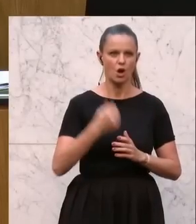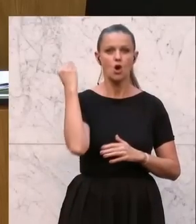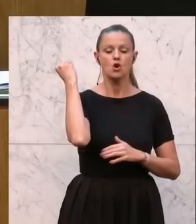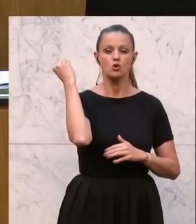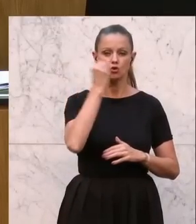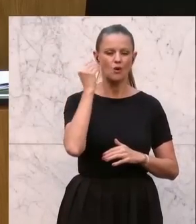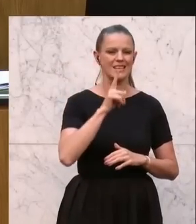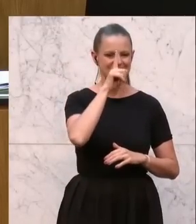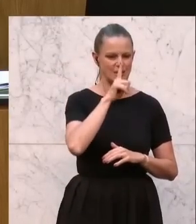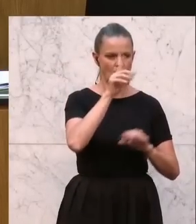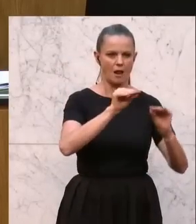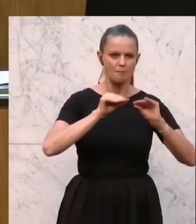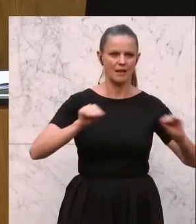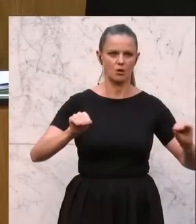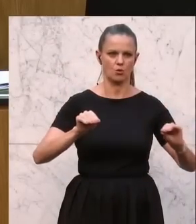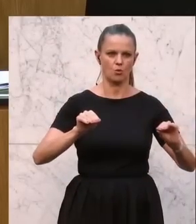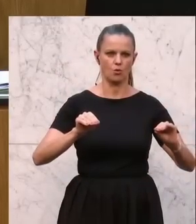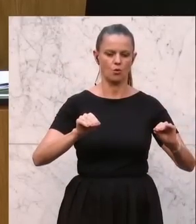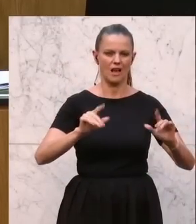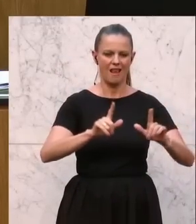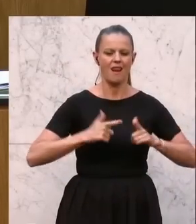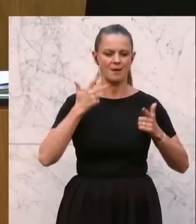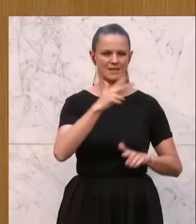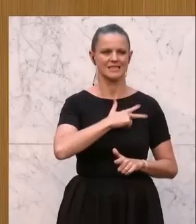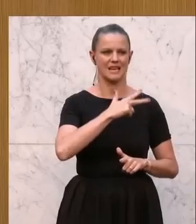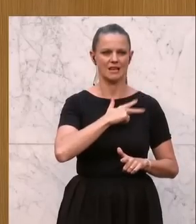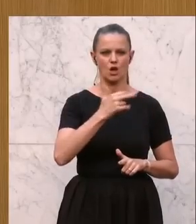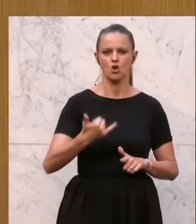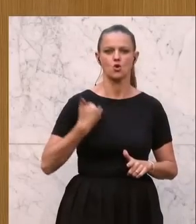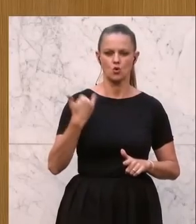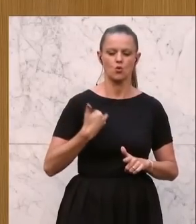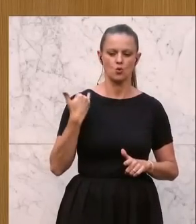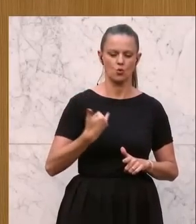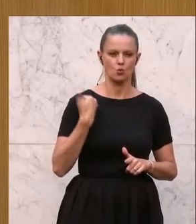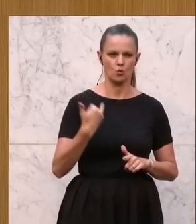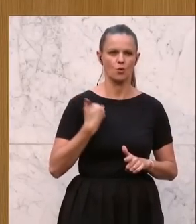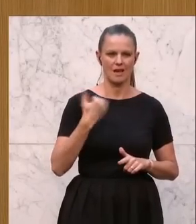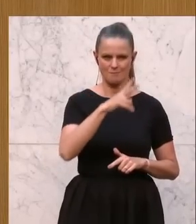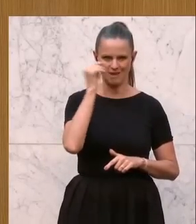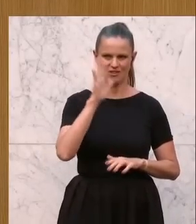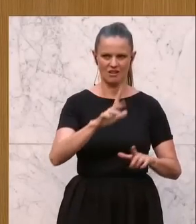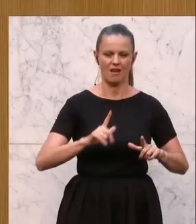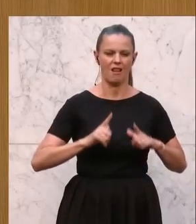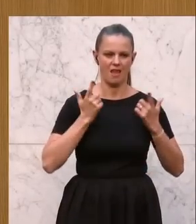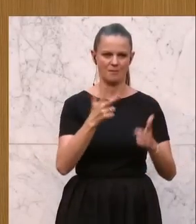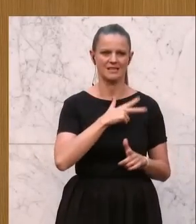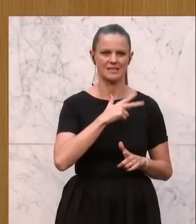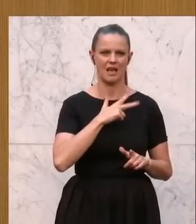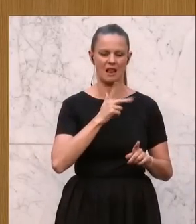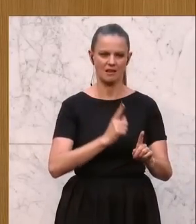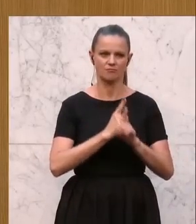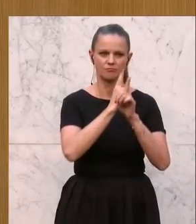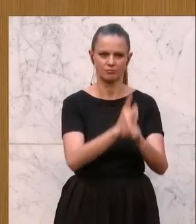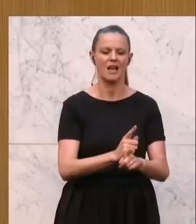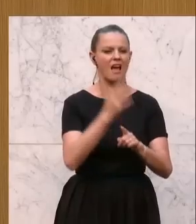Sexualpädagogik an der Lebensrealität von jungen Menschen orientiert und basiert auf wissenschaftlich